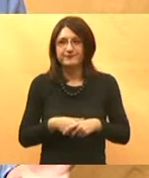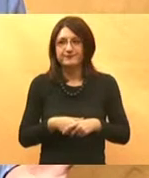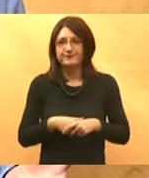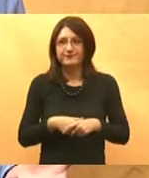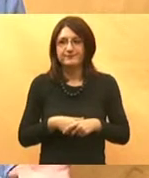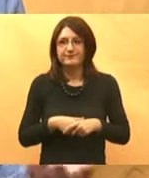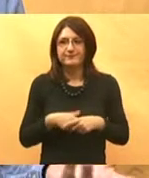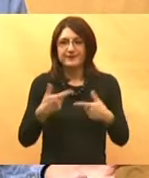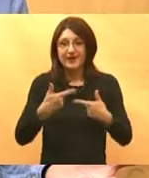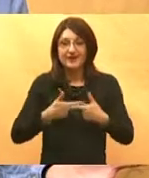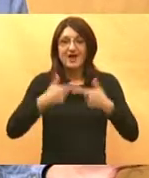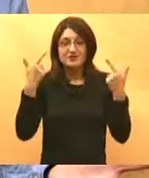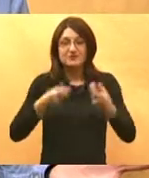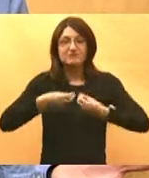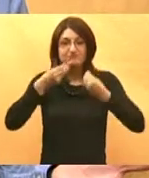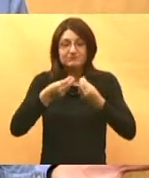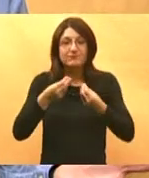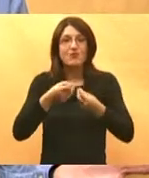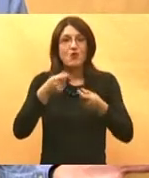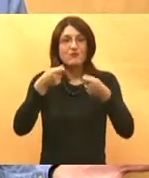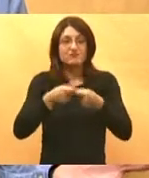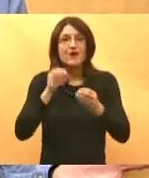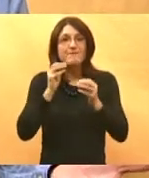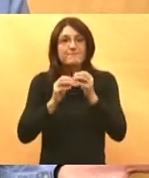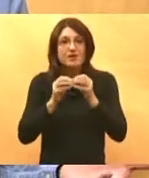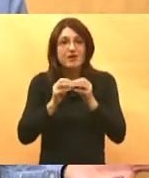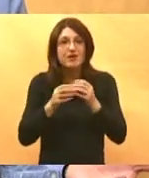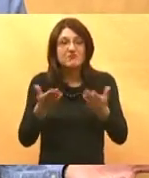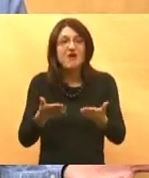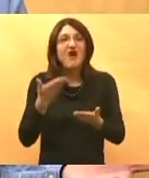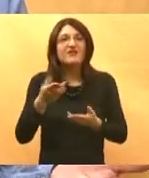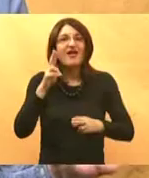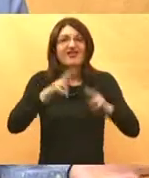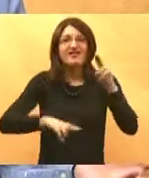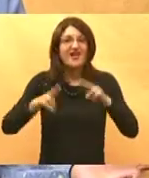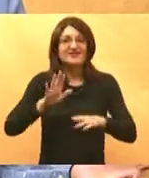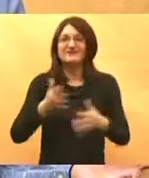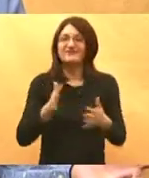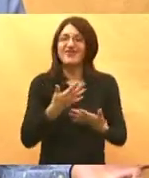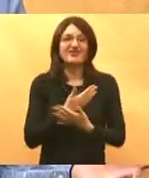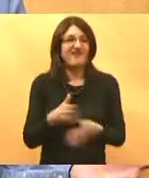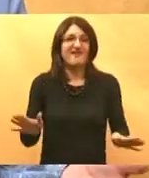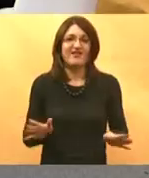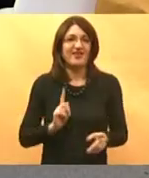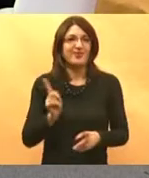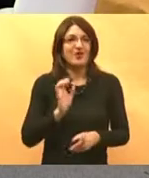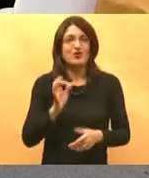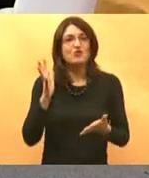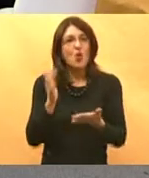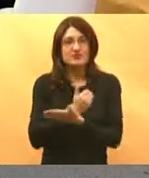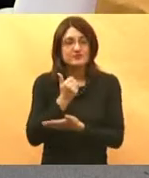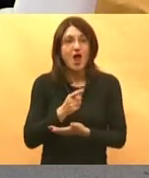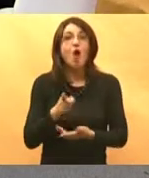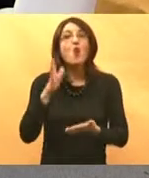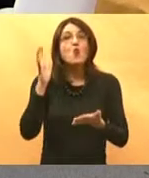nedvosmislenog iznošenja problema koji mogu uvijek nastupiti koji nastupaju onda lječenje neće biti uspješno i možemo se svi pozdraviti s time. Uspješnog